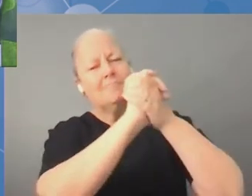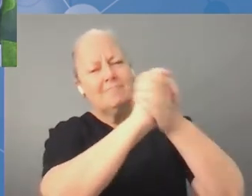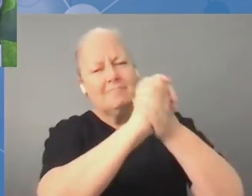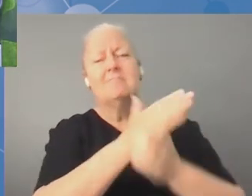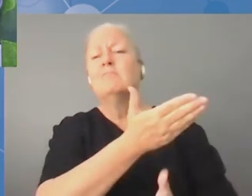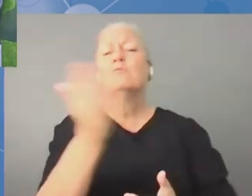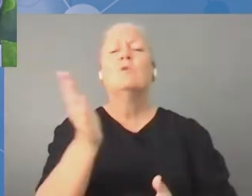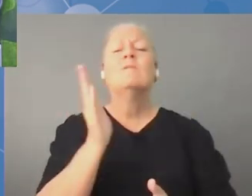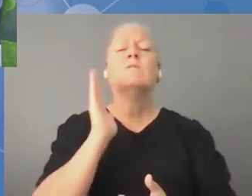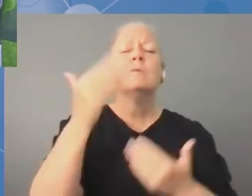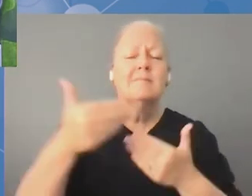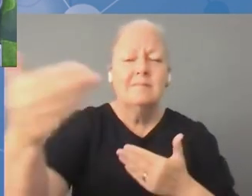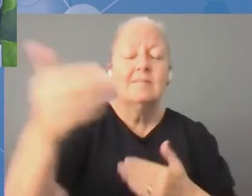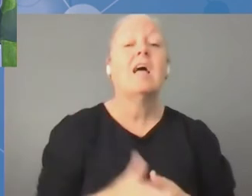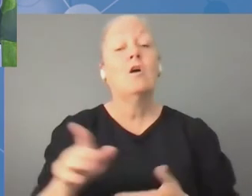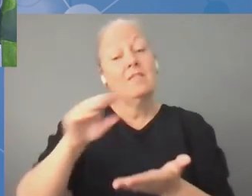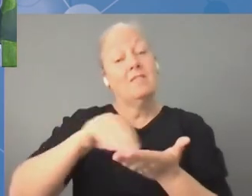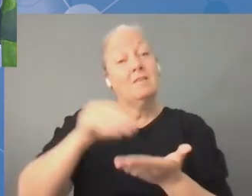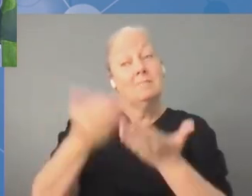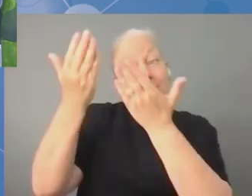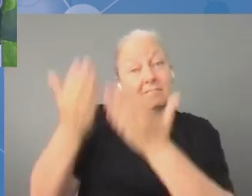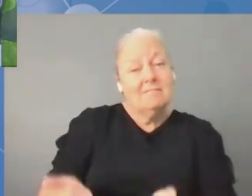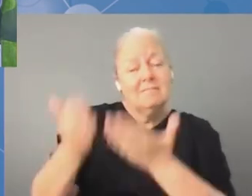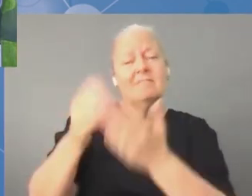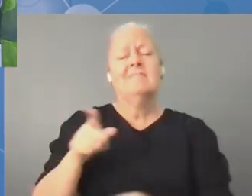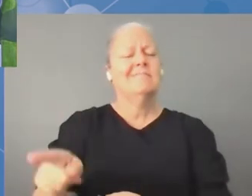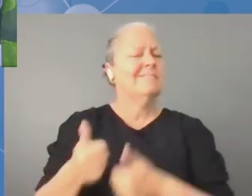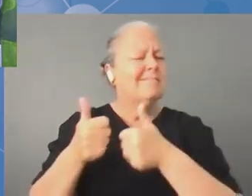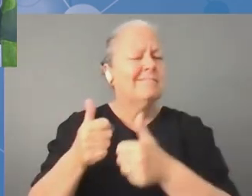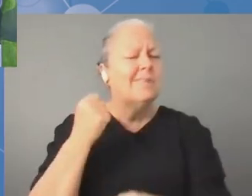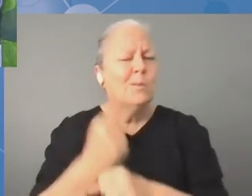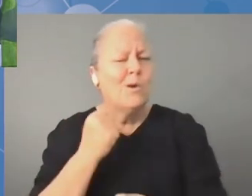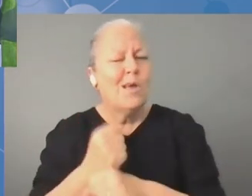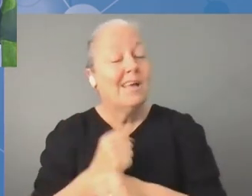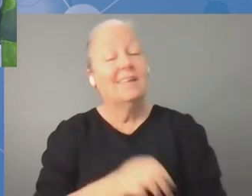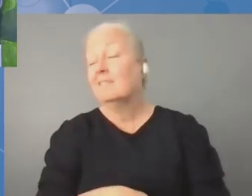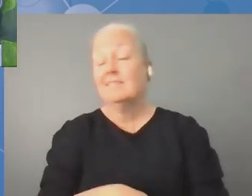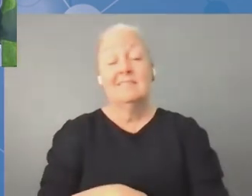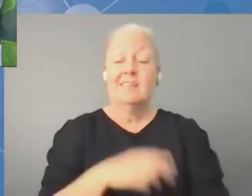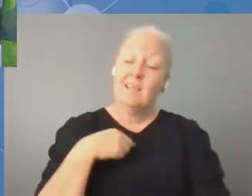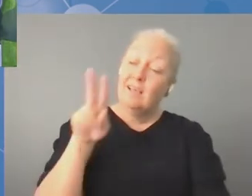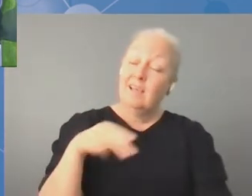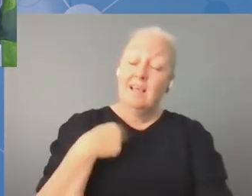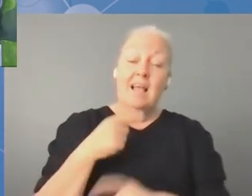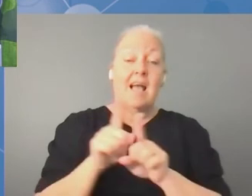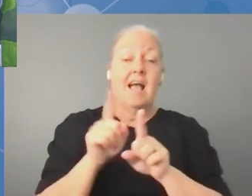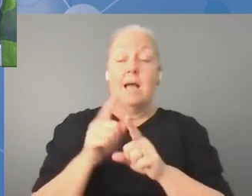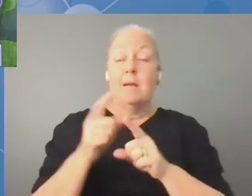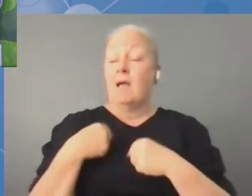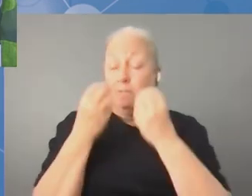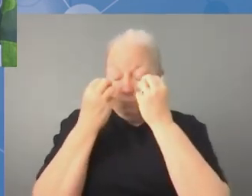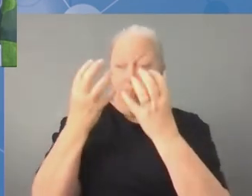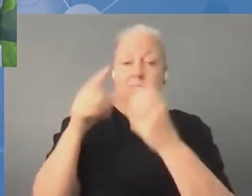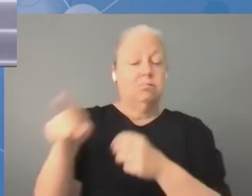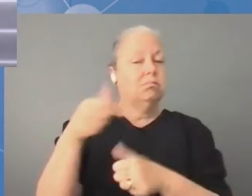wszystkiego najlepszego w przyszłości. Dziękuję także członkom sekretariatu. Niesamowite wysiłki. Jesteście naprawdę doskonale zgranym